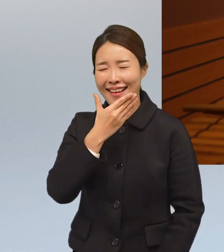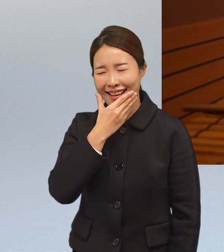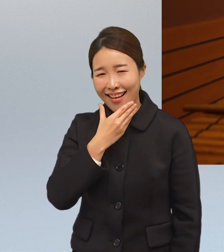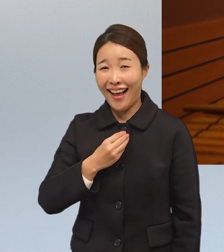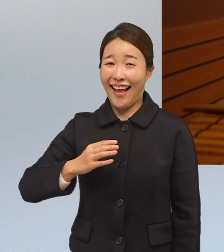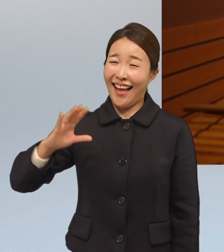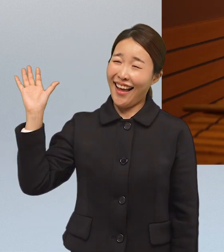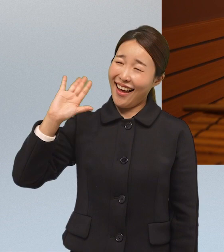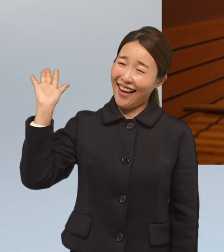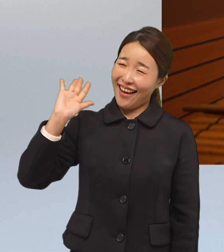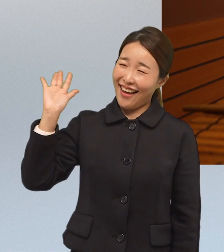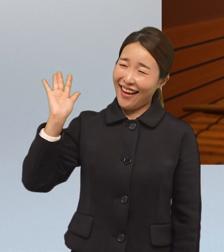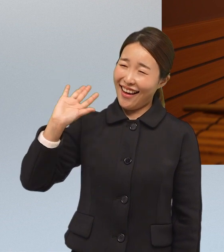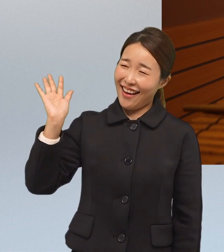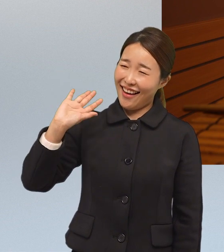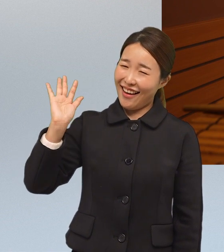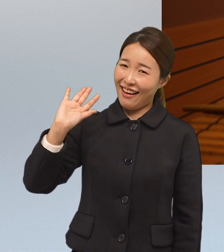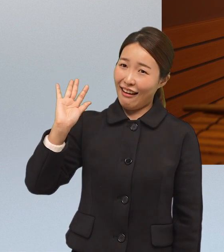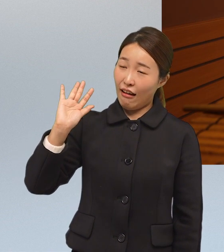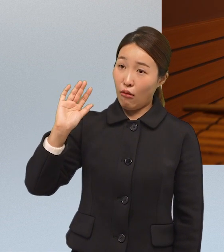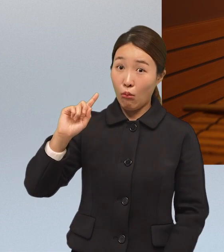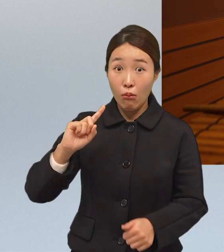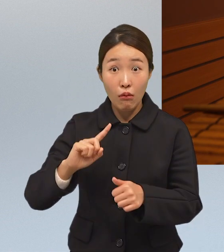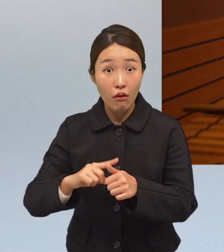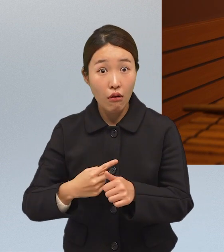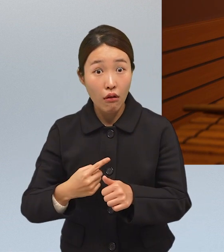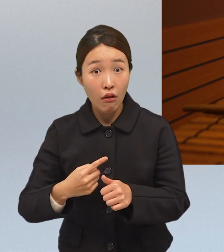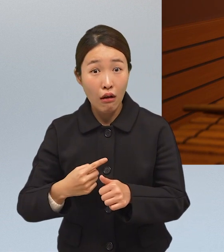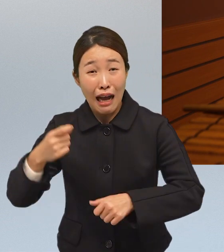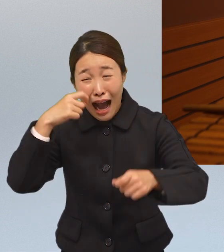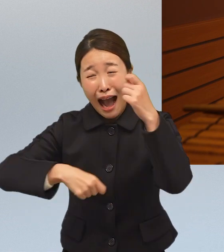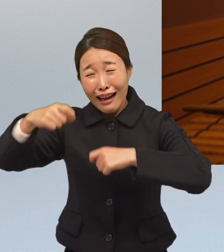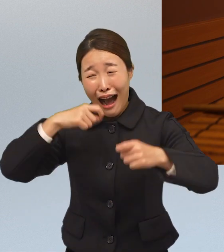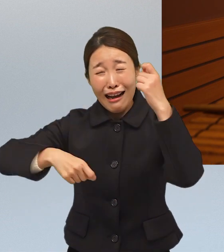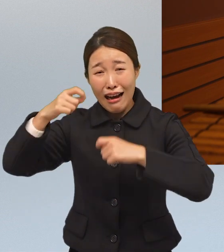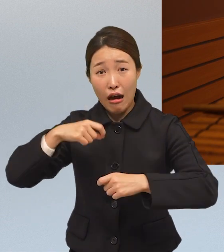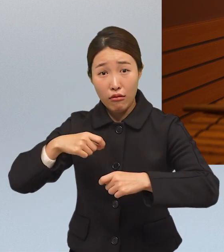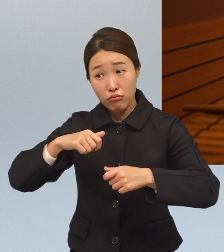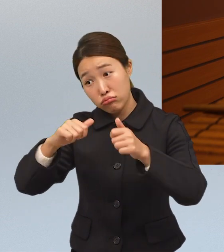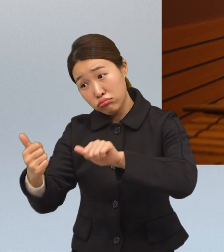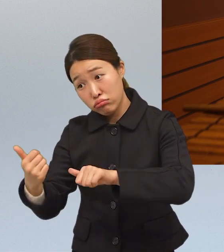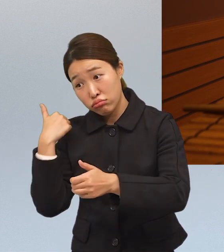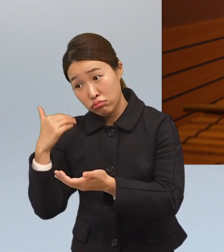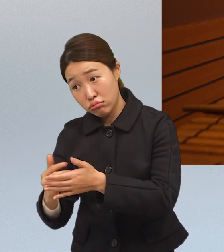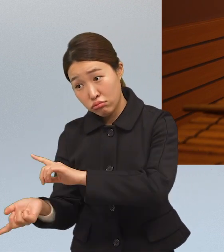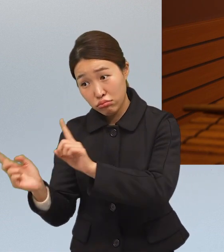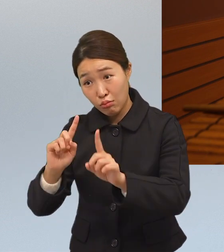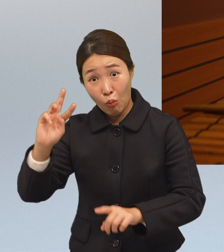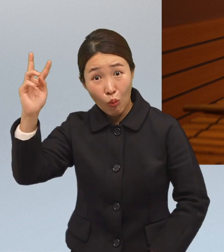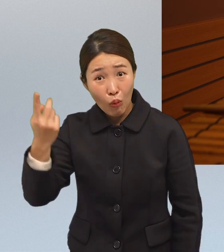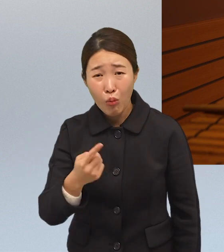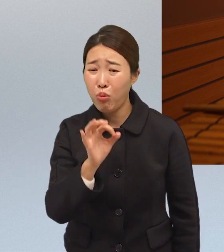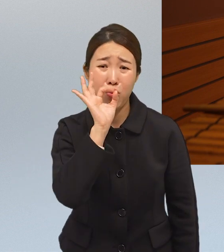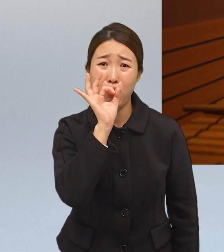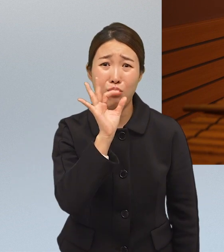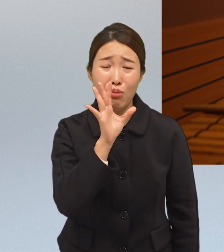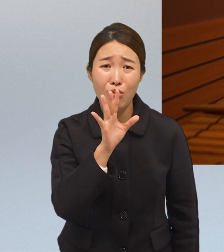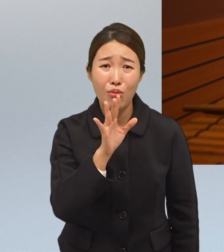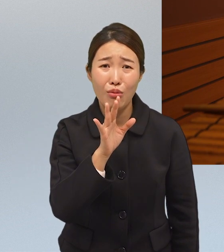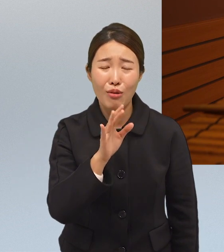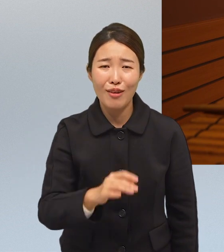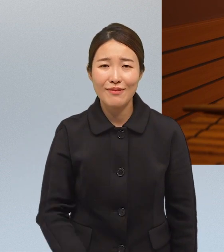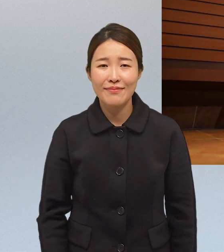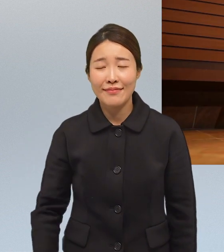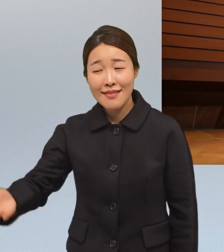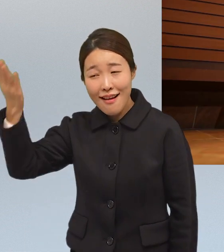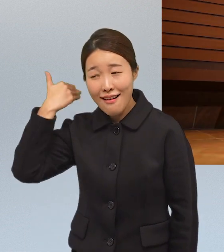행복하게 아니요 가니까 우리 울어도 다시 안